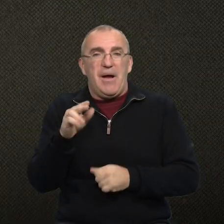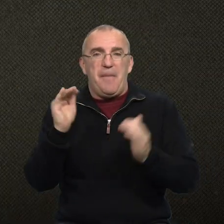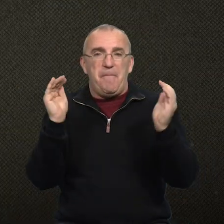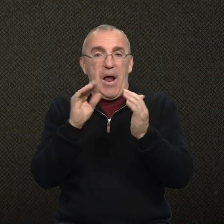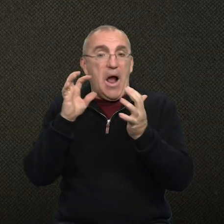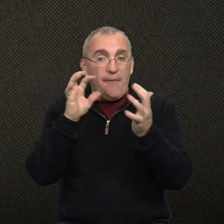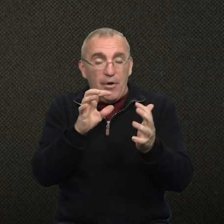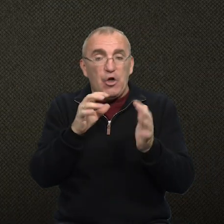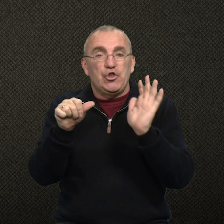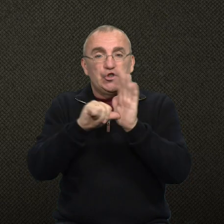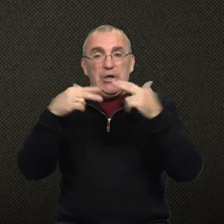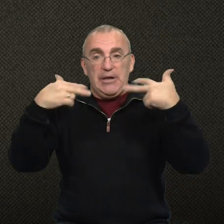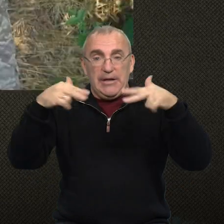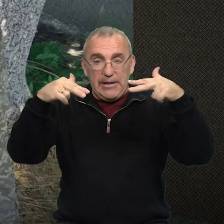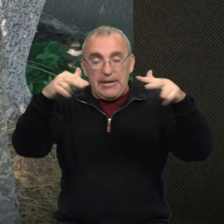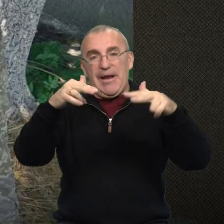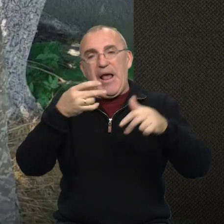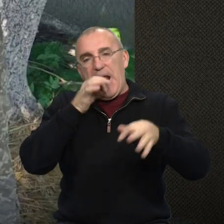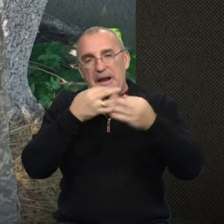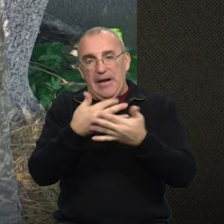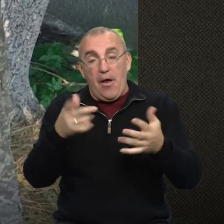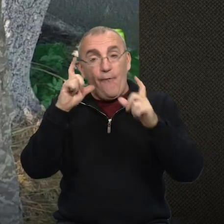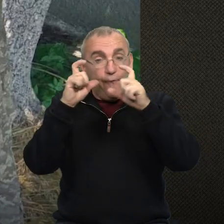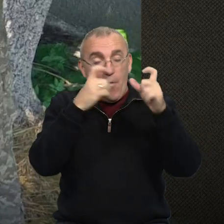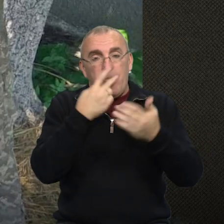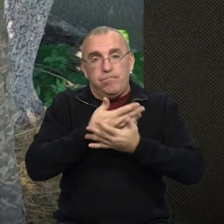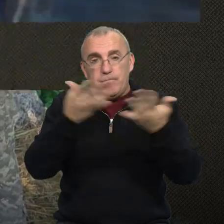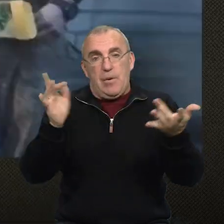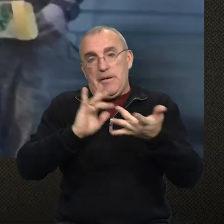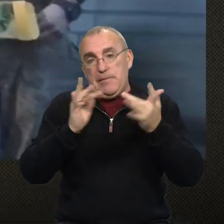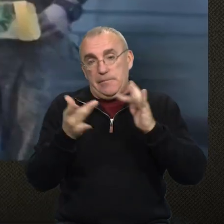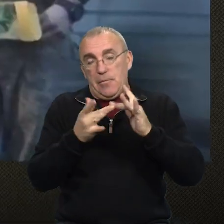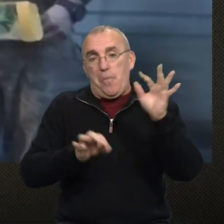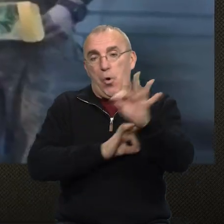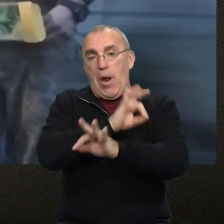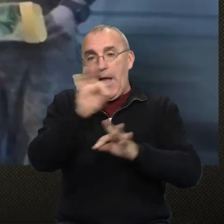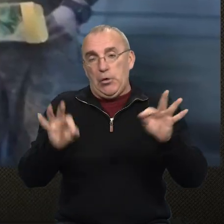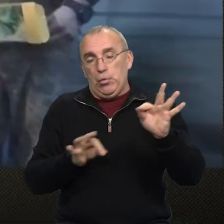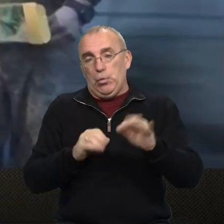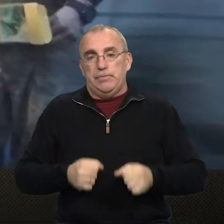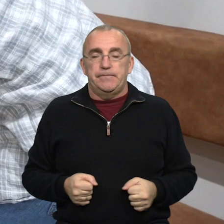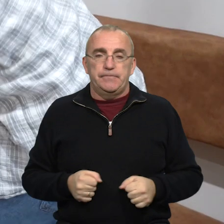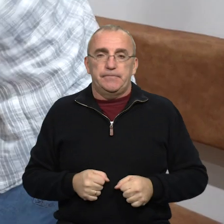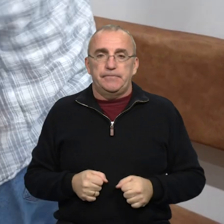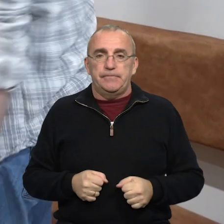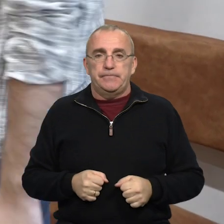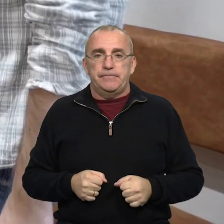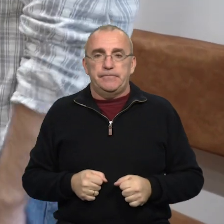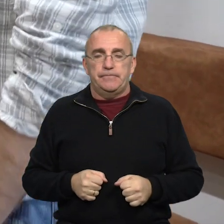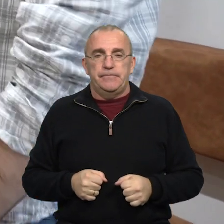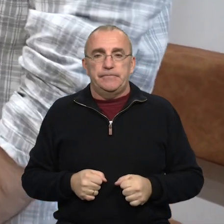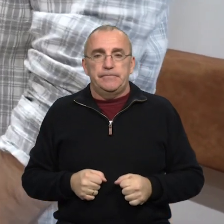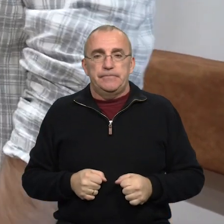мікроавтобус, шість дронів, старлінк та ліки. Фотографії звітів публікують у соцмережах проєкту. Олена Жикалова, Олександр